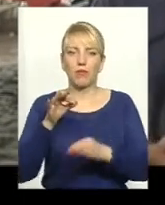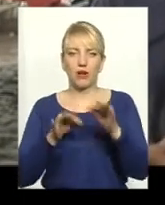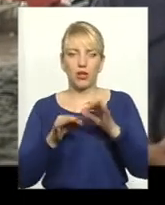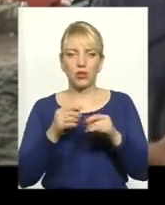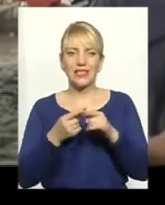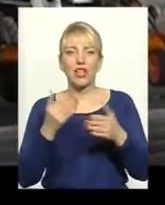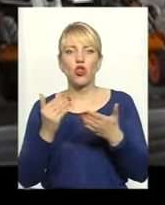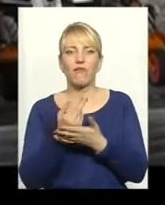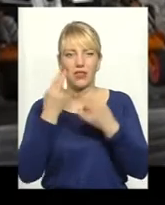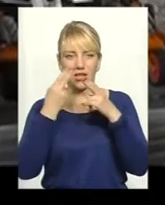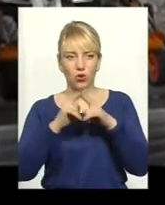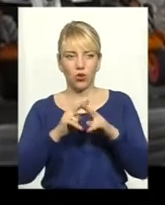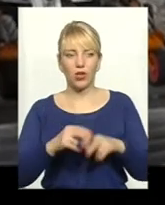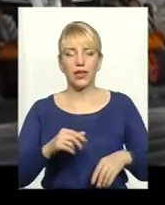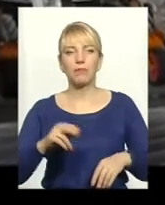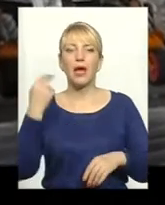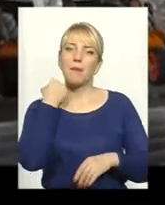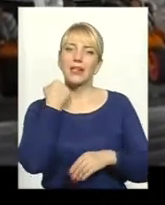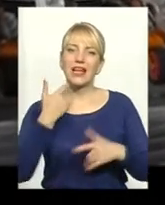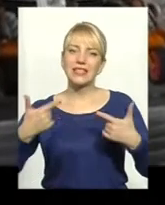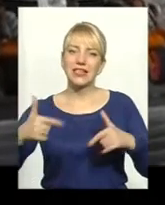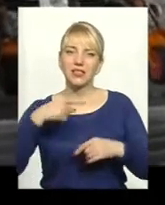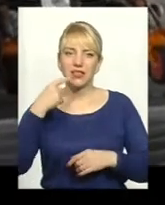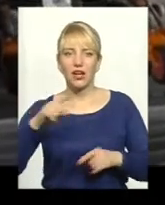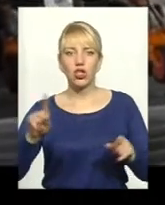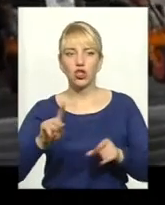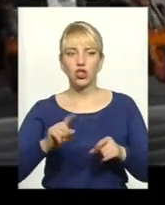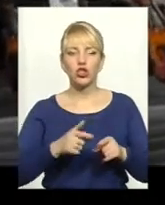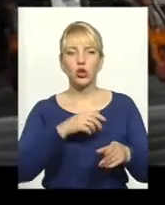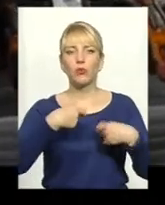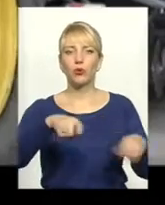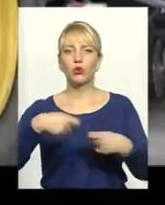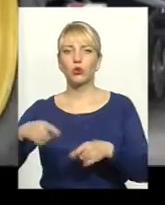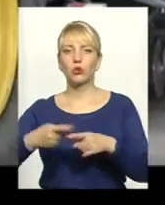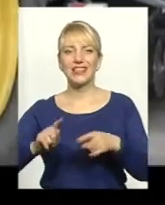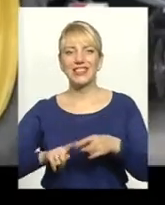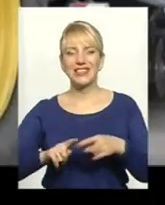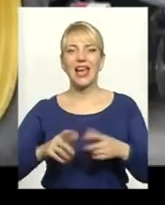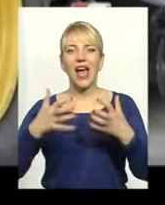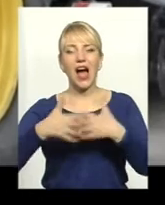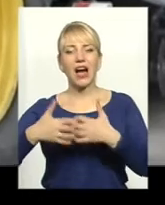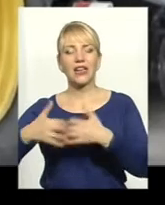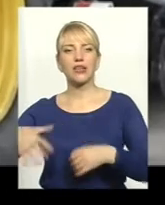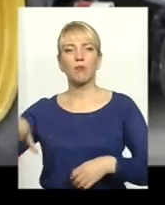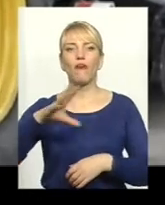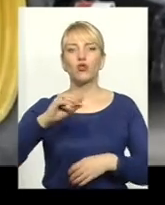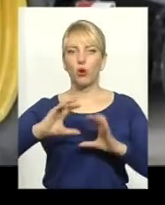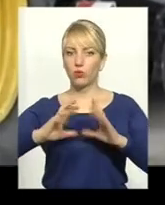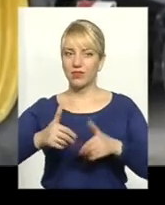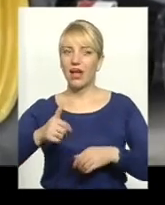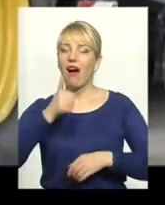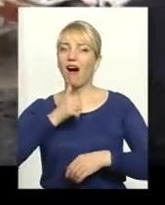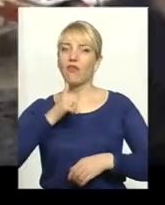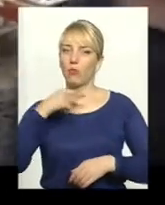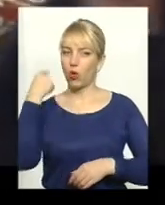майбутнє фермерства. Британський гість каже, реалізовують агрегати по всьому світу, але випробовувати їх особисто вдається не